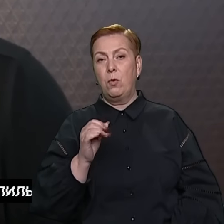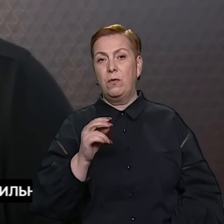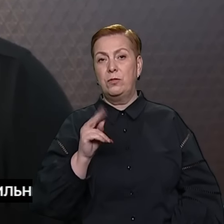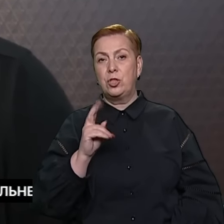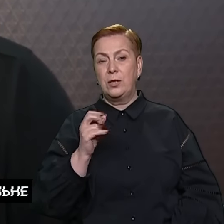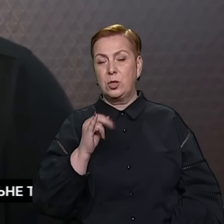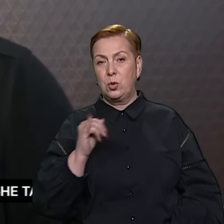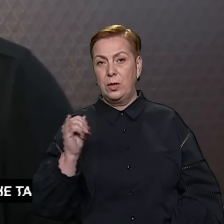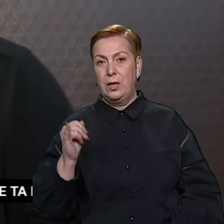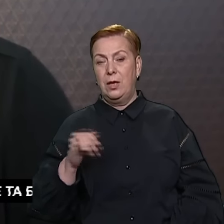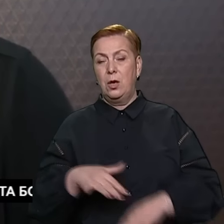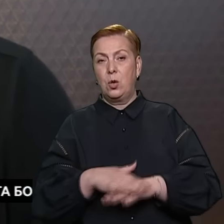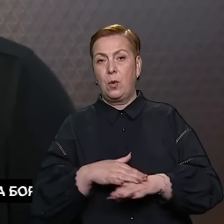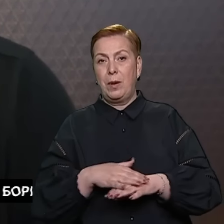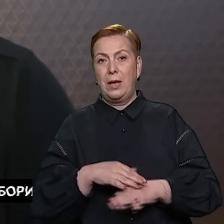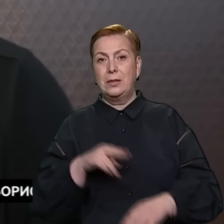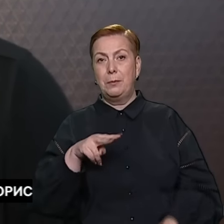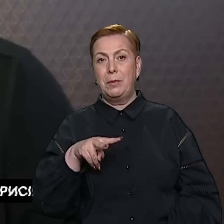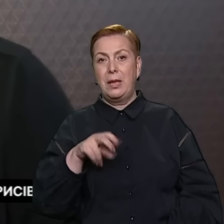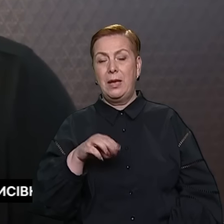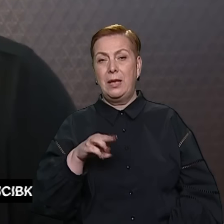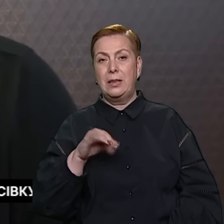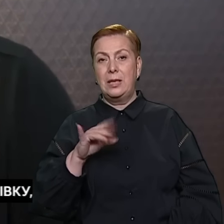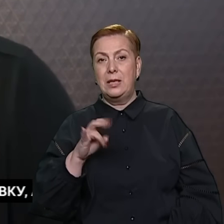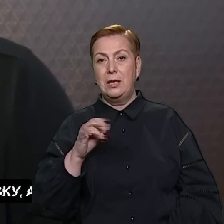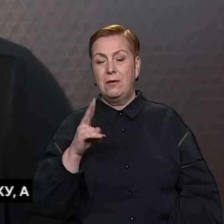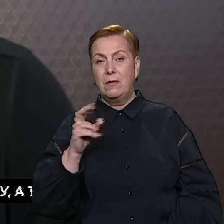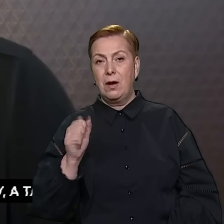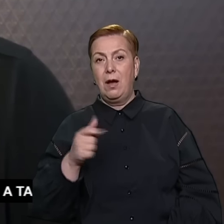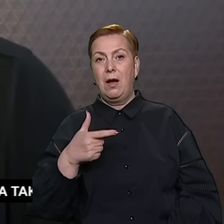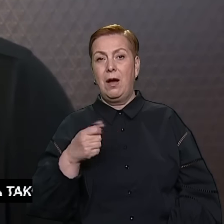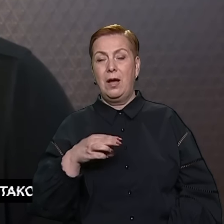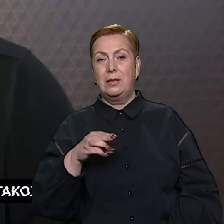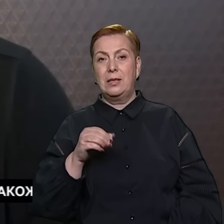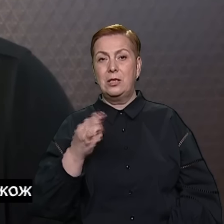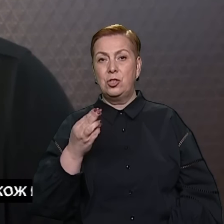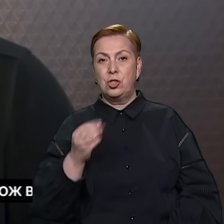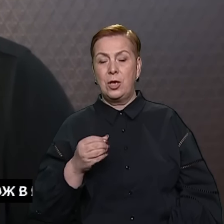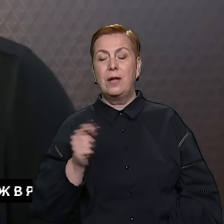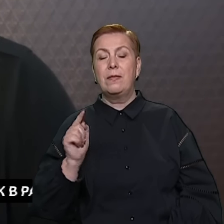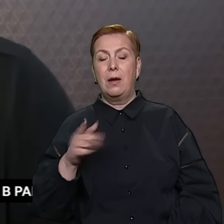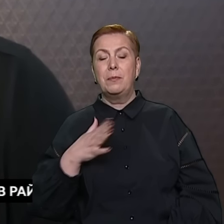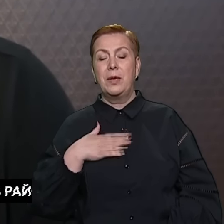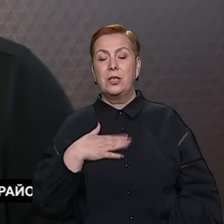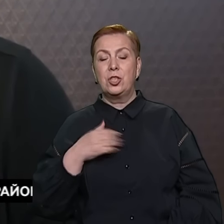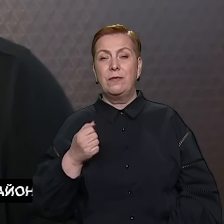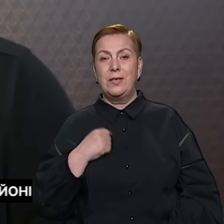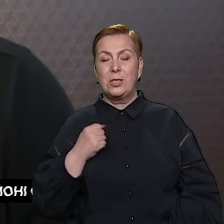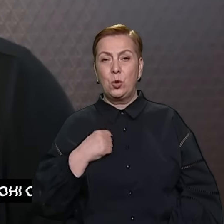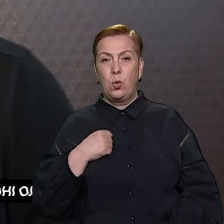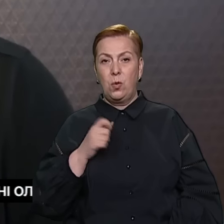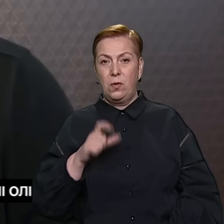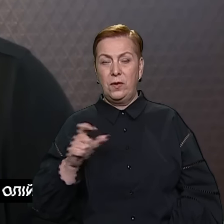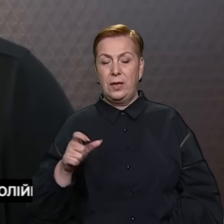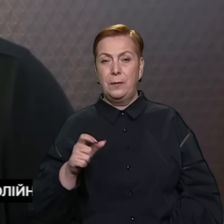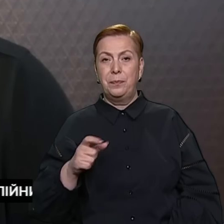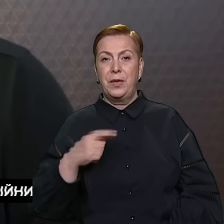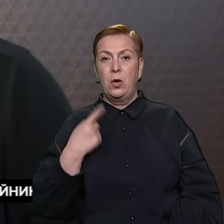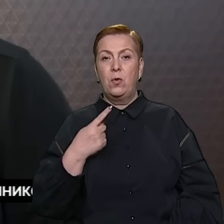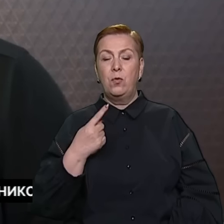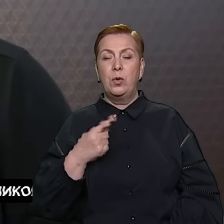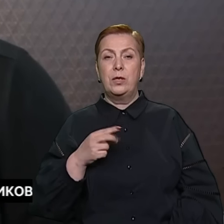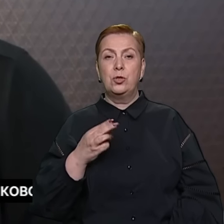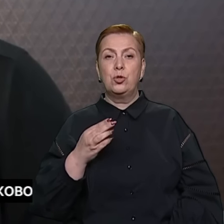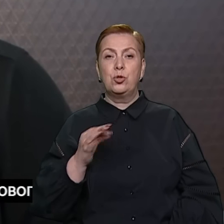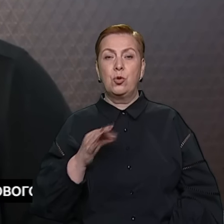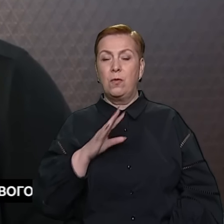населені пункти Плетенівка, Гатище. Там теж наші військові говорять про те,